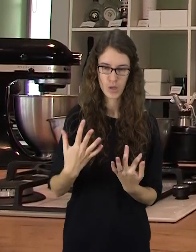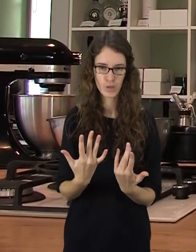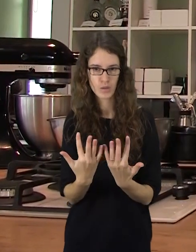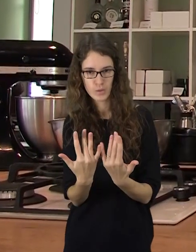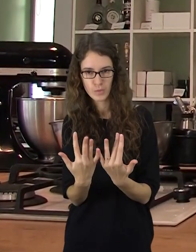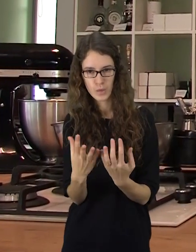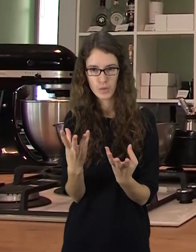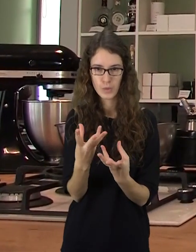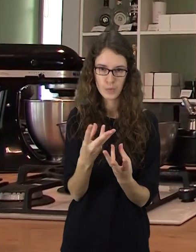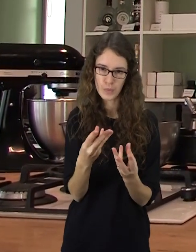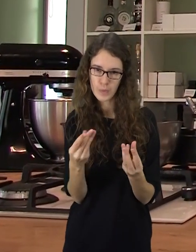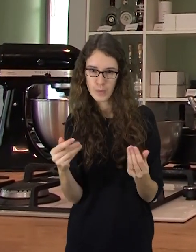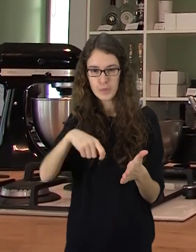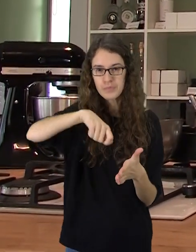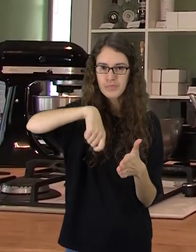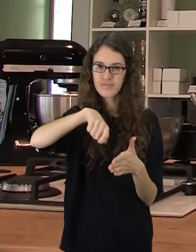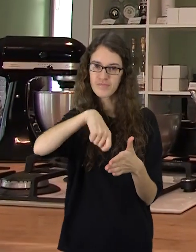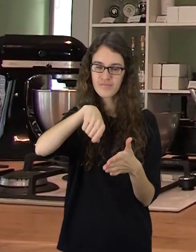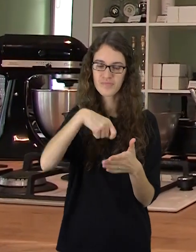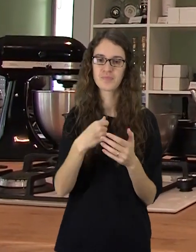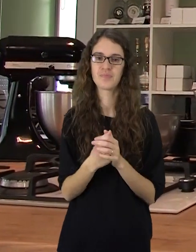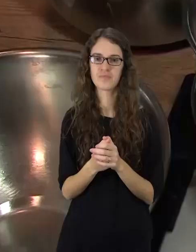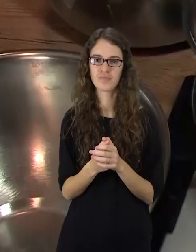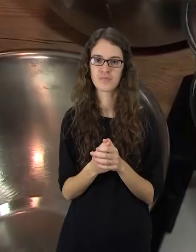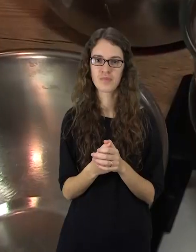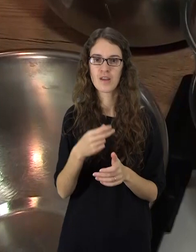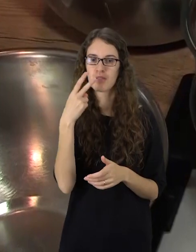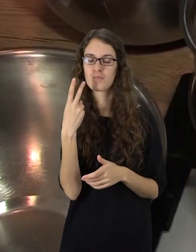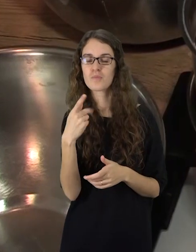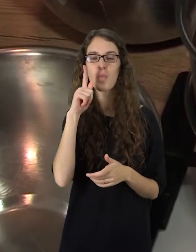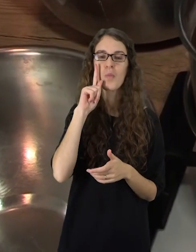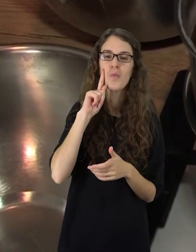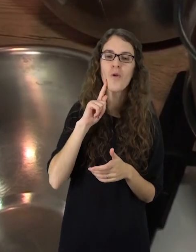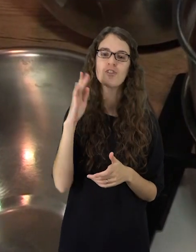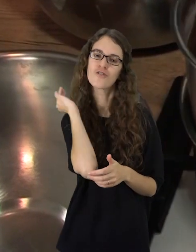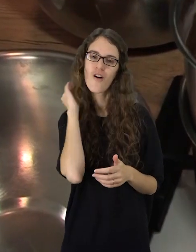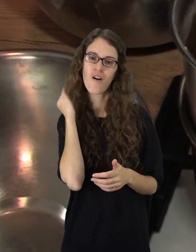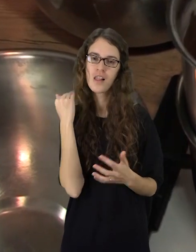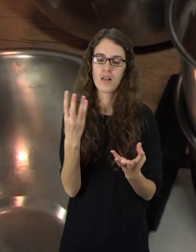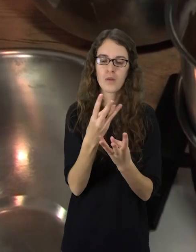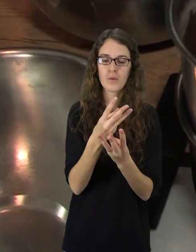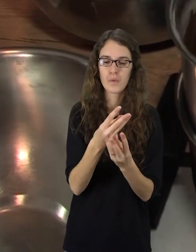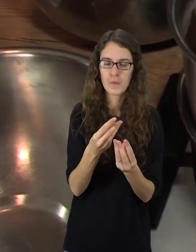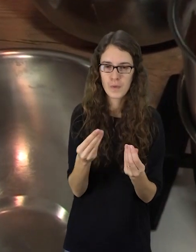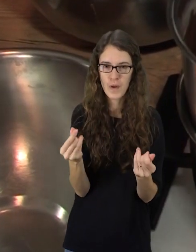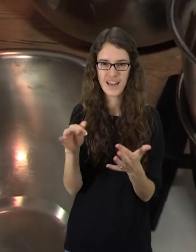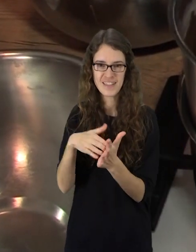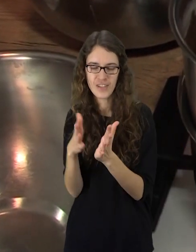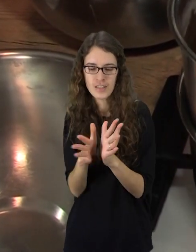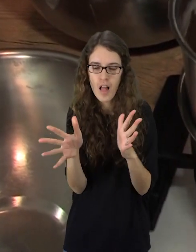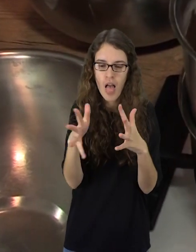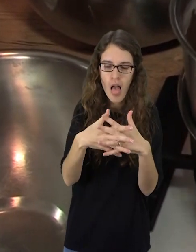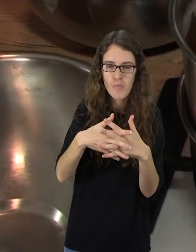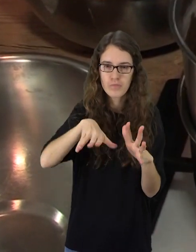količiau ištirpintus ir tą šokoladą tekstūrą gautųsi labai, labai, nu, vientisas ir